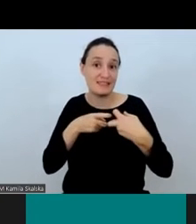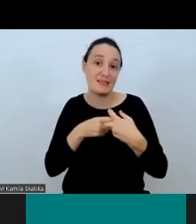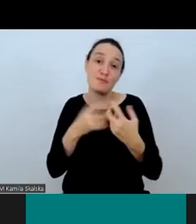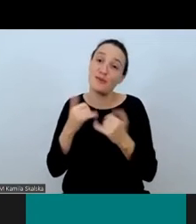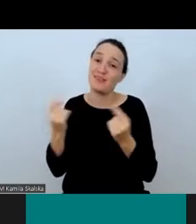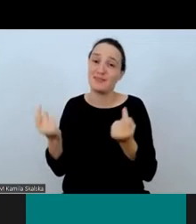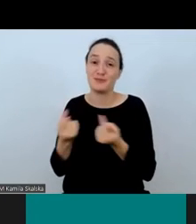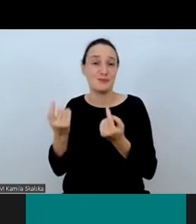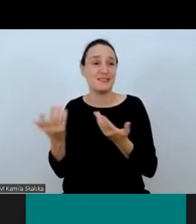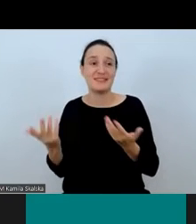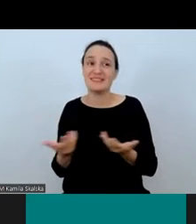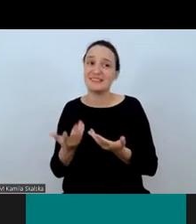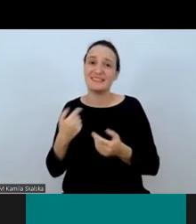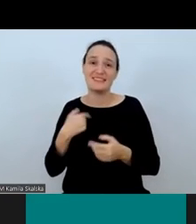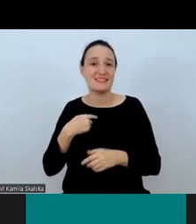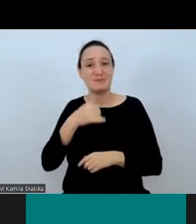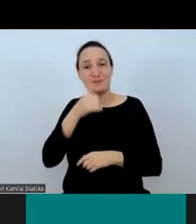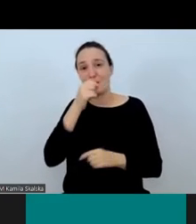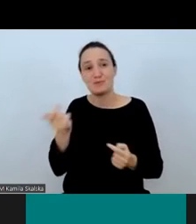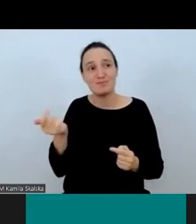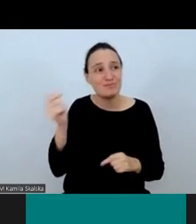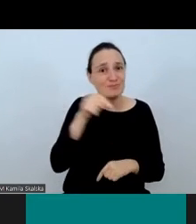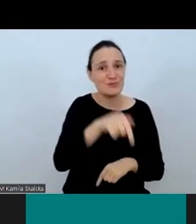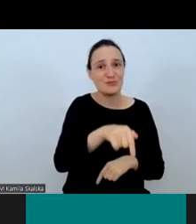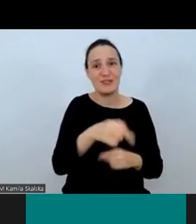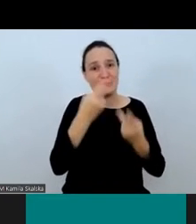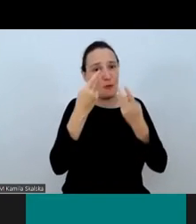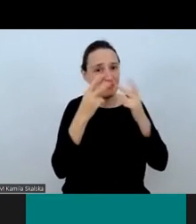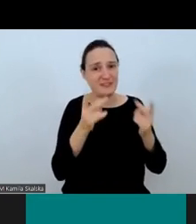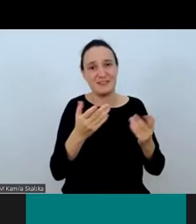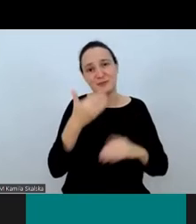mogłabym Państwa odwiedzić.